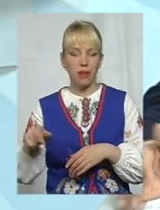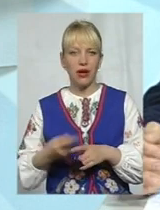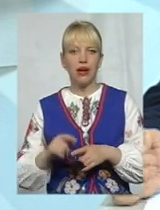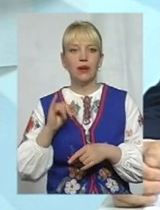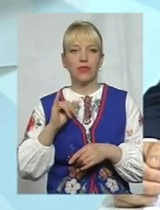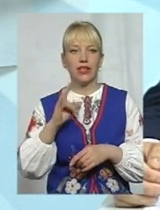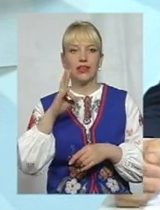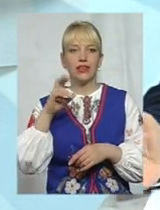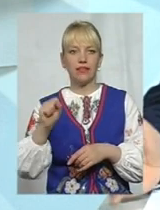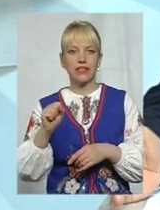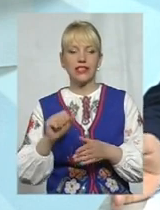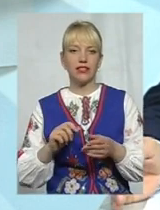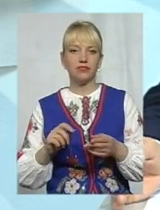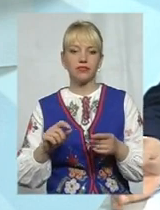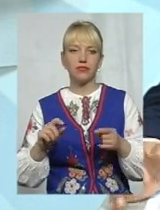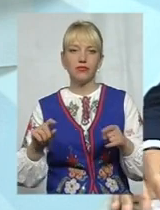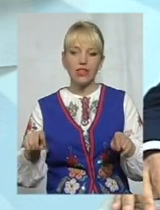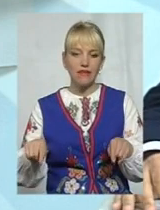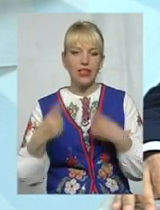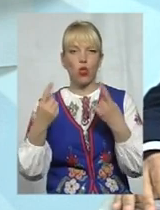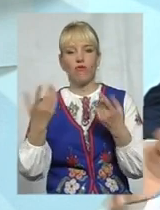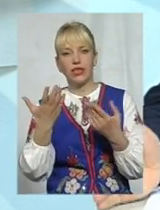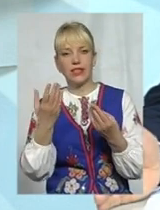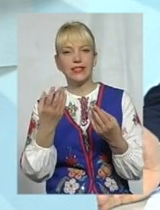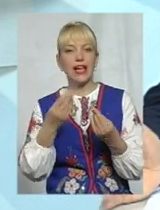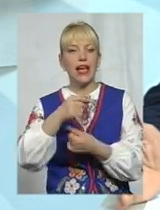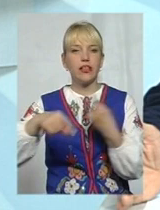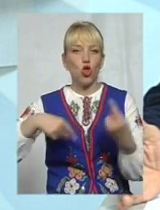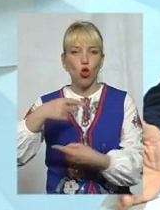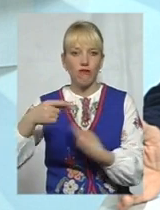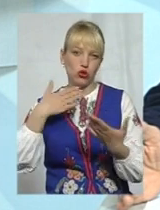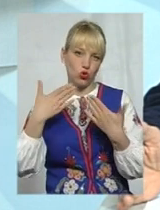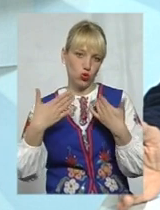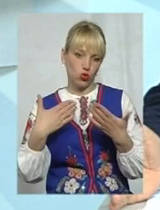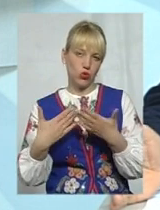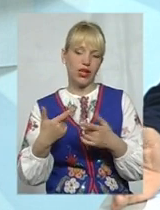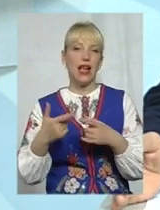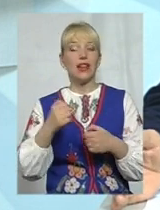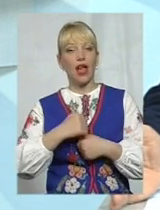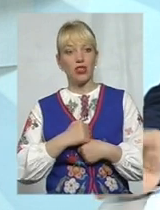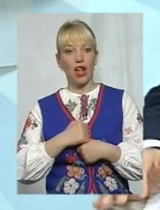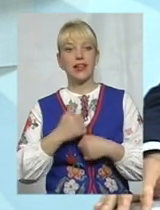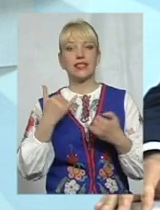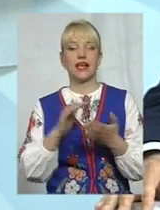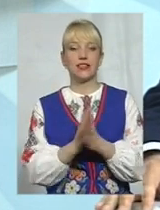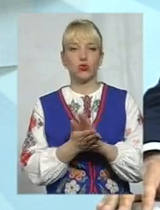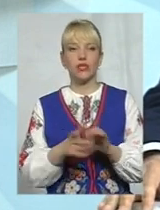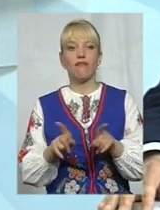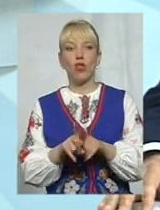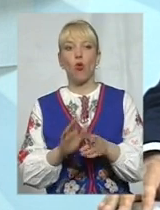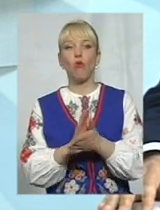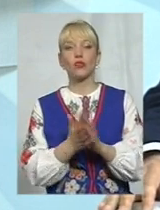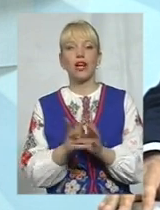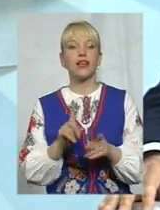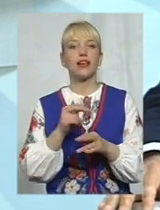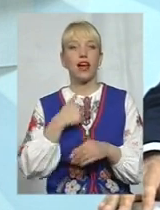встановлювати відповідні ділові стосунки і все інше. На жаль, поки що ситуація знаходиться саме в такому стані, про